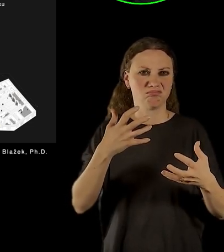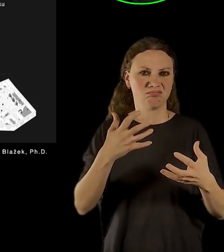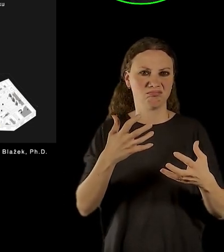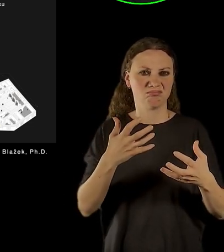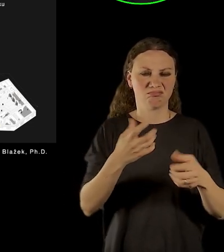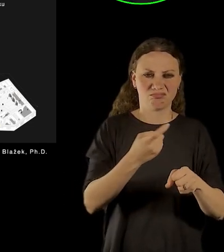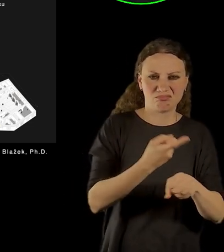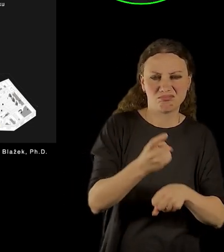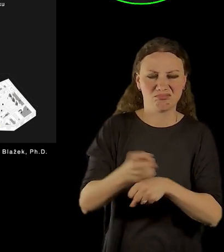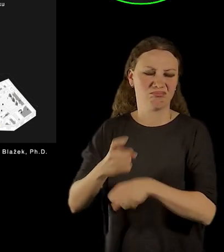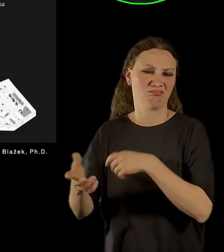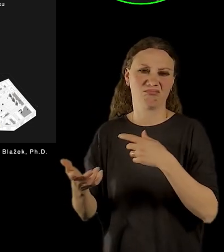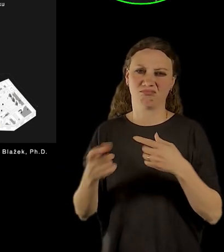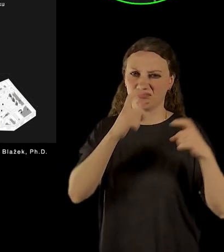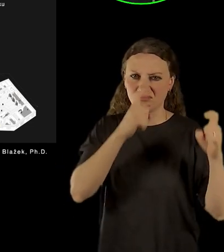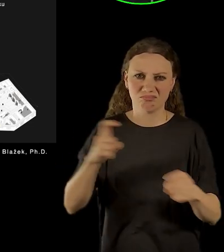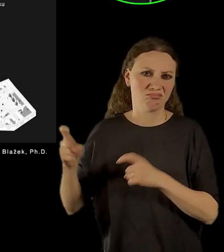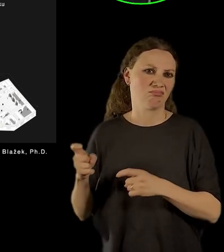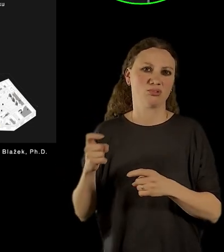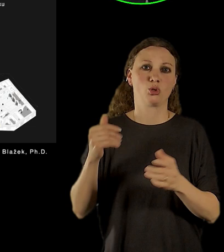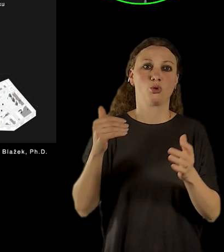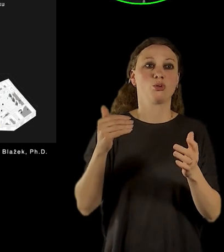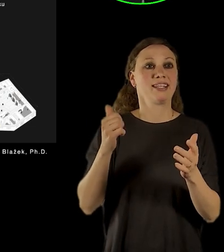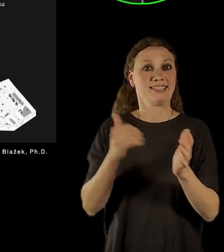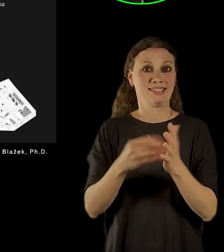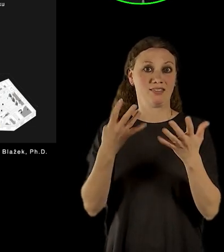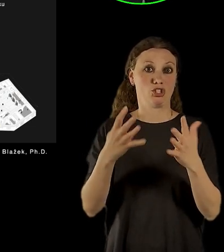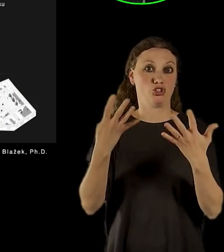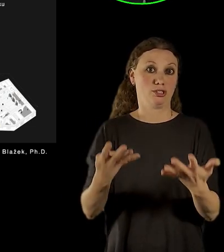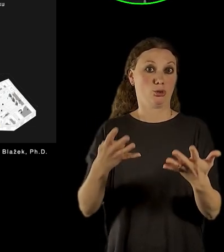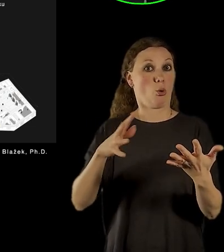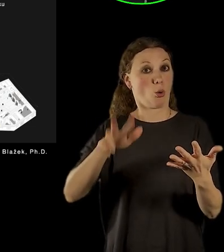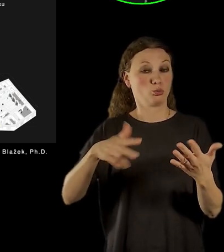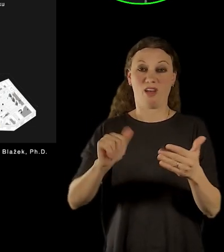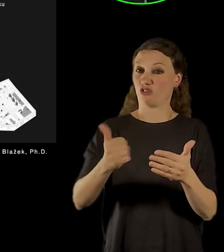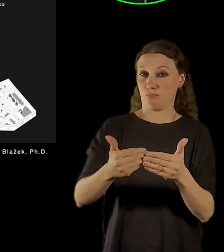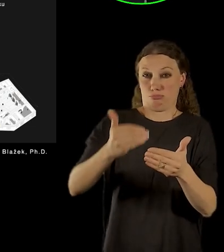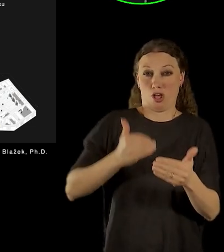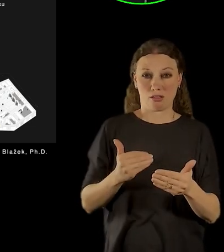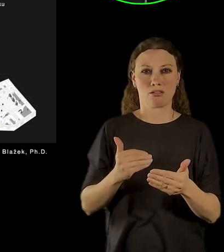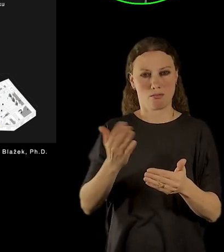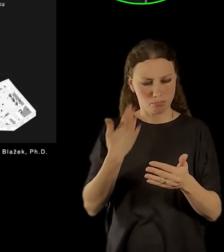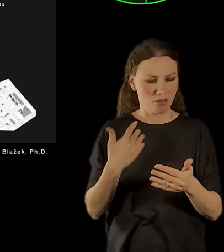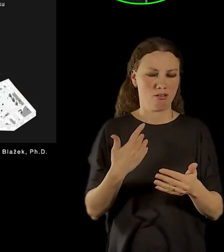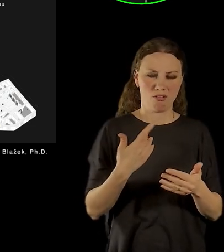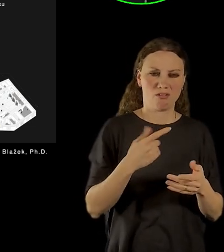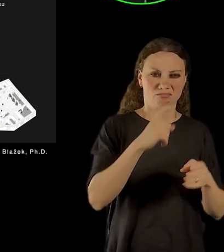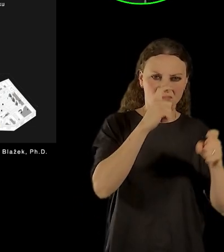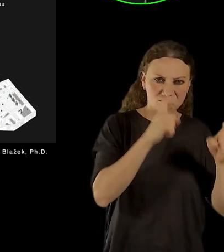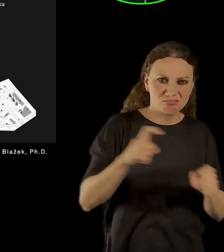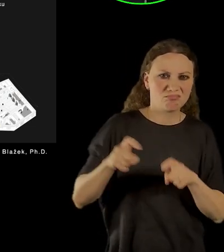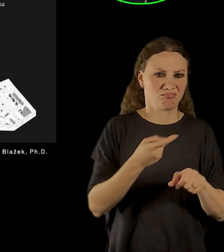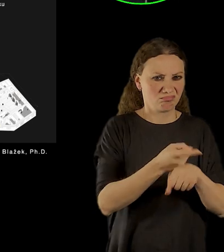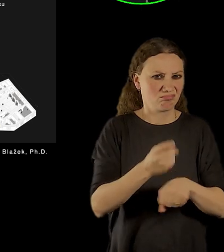únorem 48. Takže je to místo, které můžeme vlastně věnovat jednak